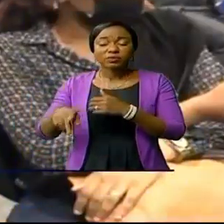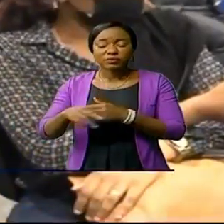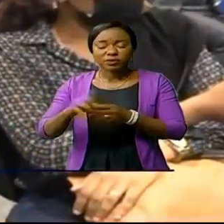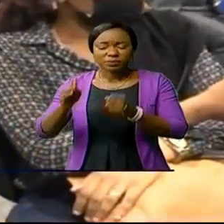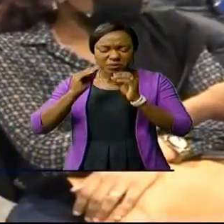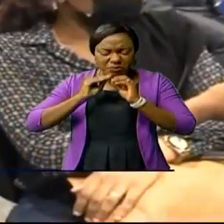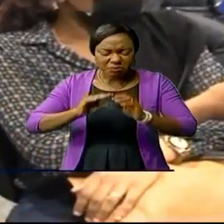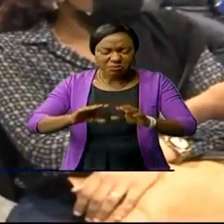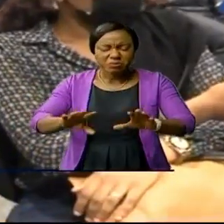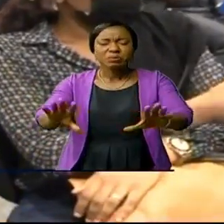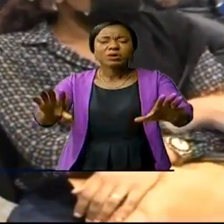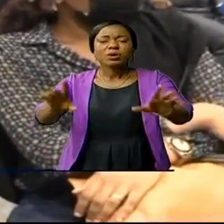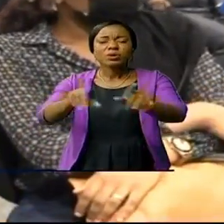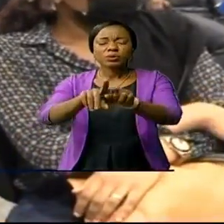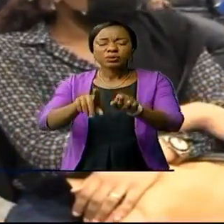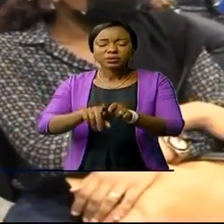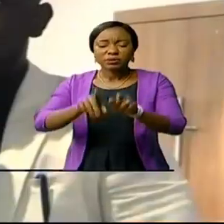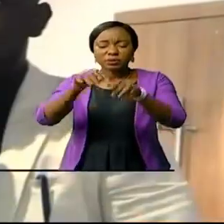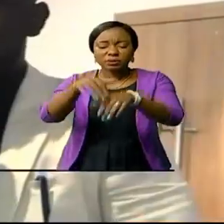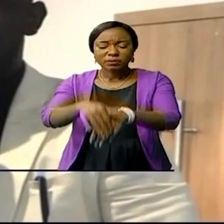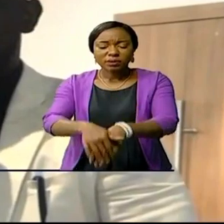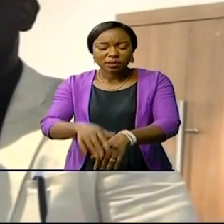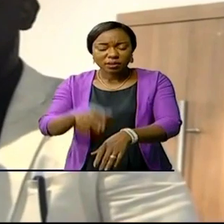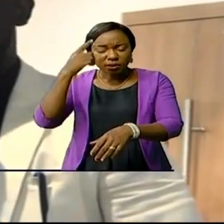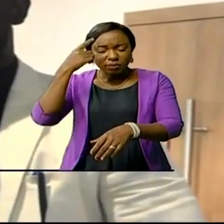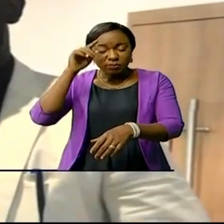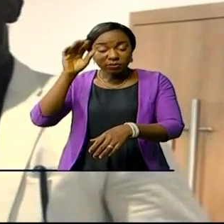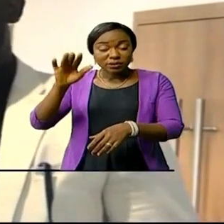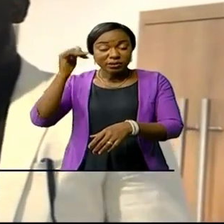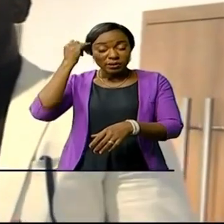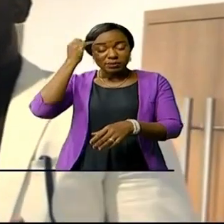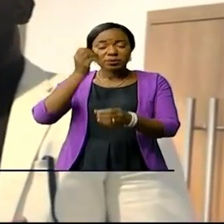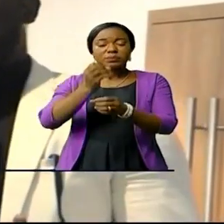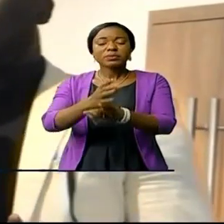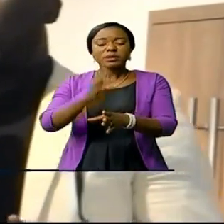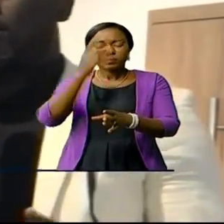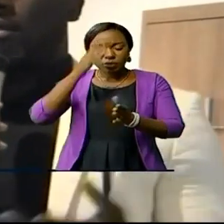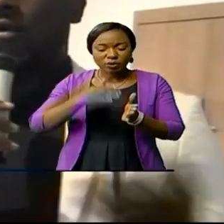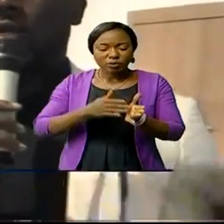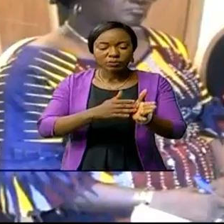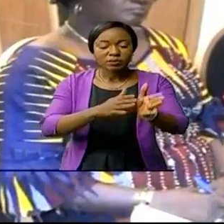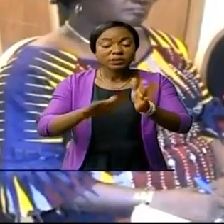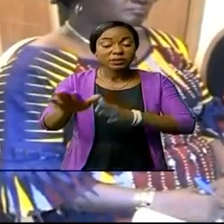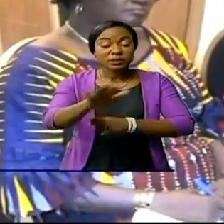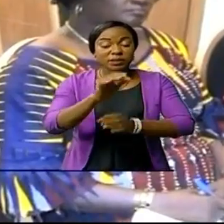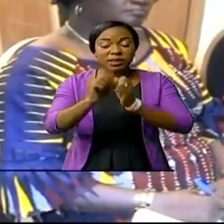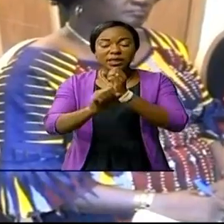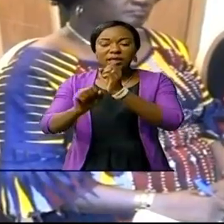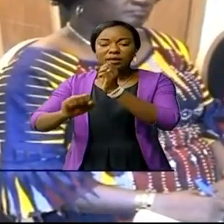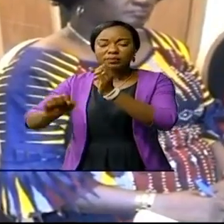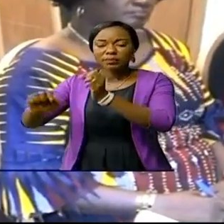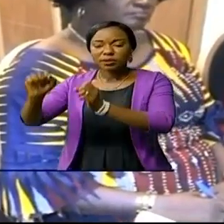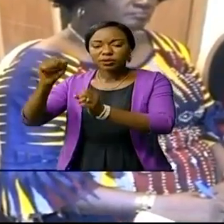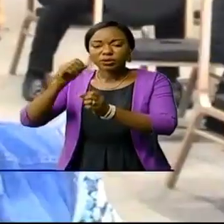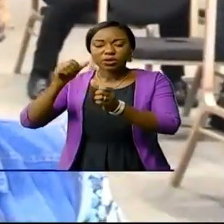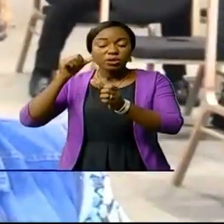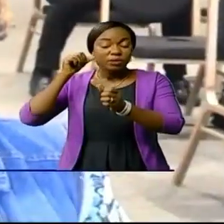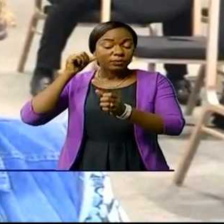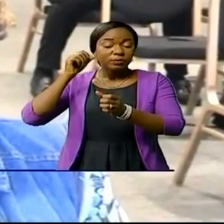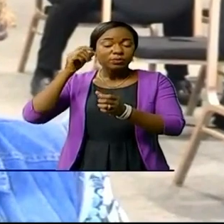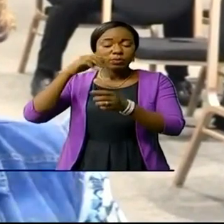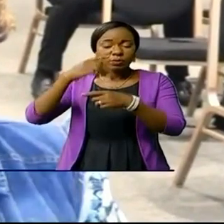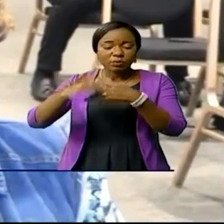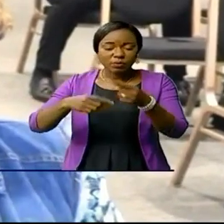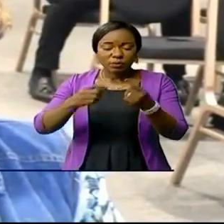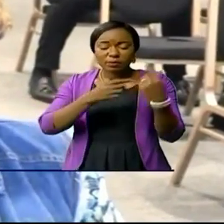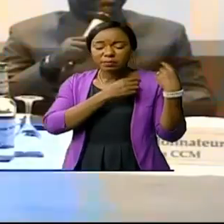Les participants à cette rencontre, des prises de contacts, s'ils sont dit prêts à accompagner cette campagne citoyenne lancée il a encore quelques mois par